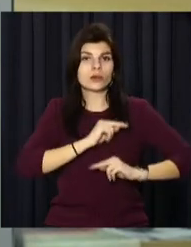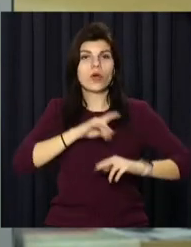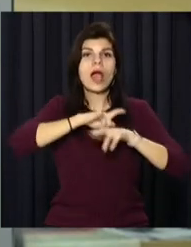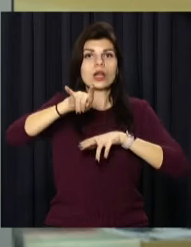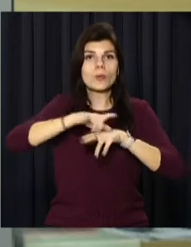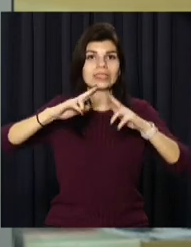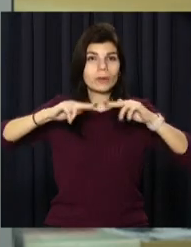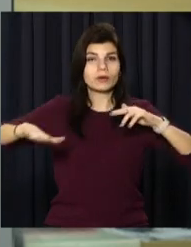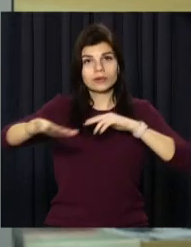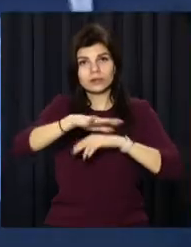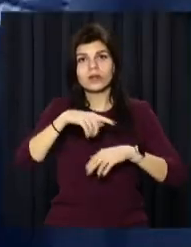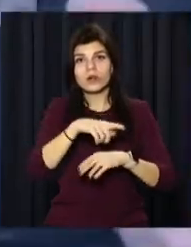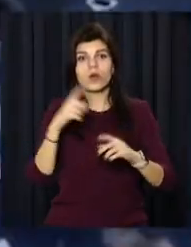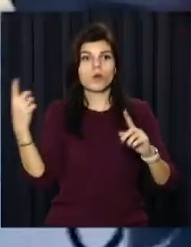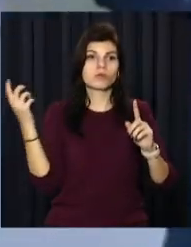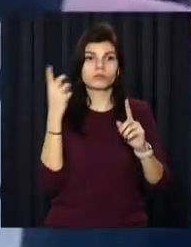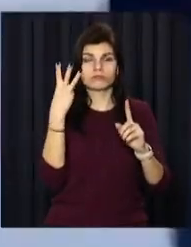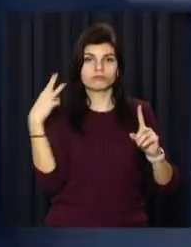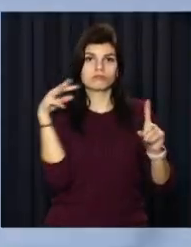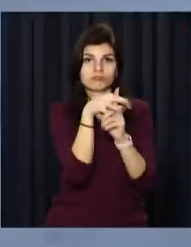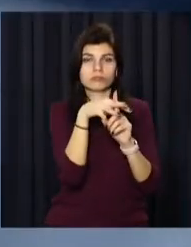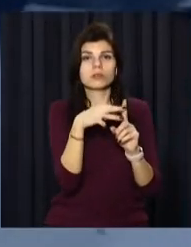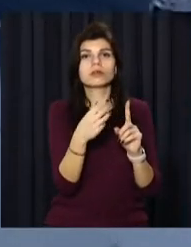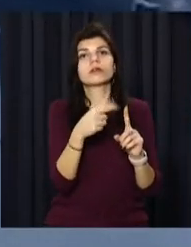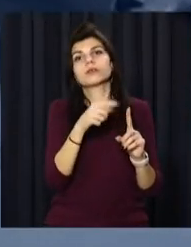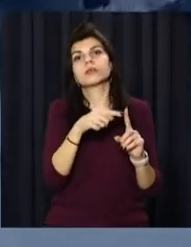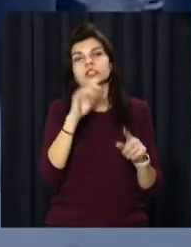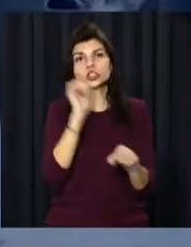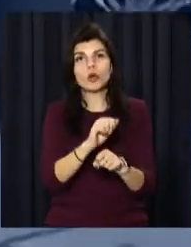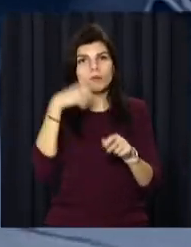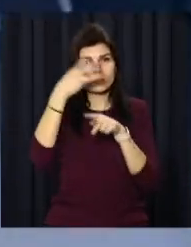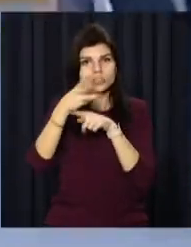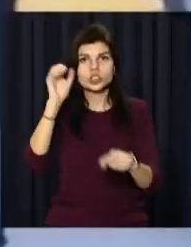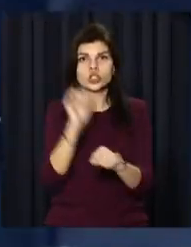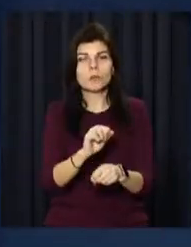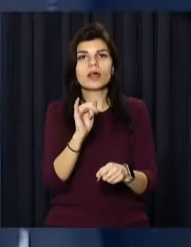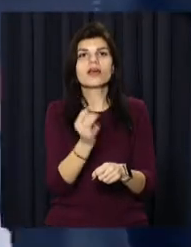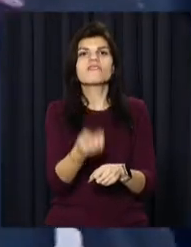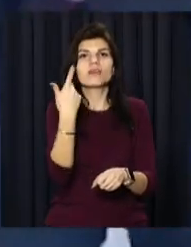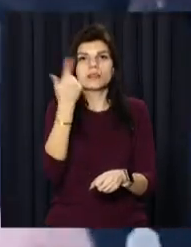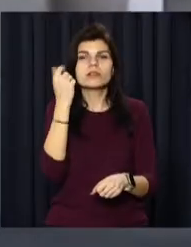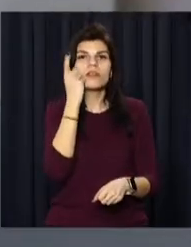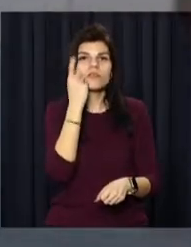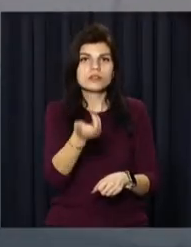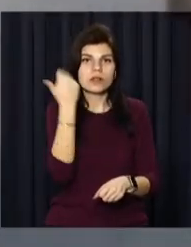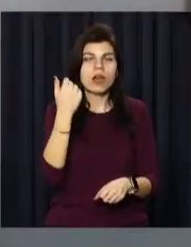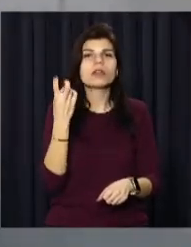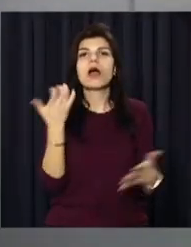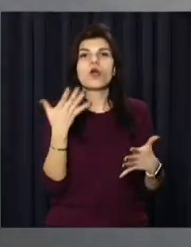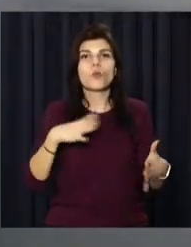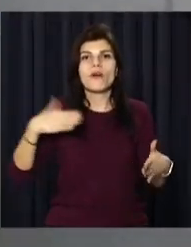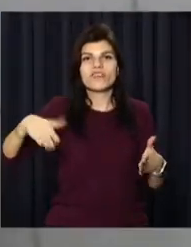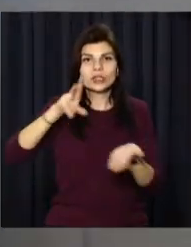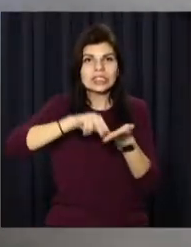аеропорту Дніпра. До них підійшли чоловіки з вимогами припинити зйомку та віддати їм телефон, на який робили